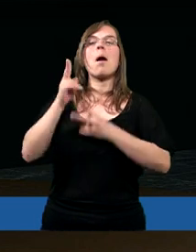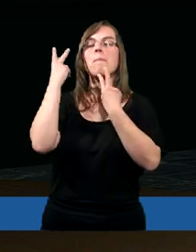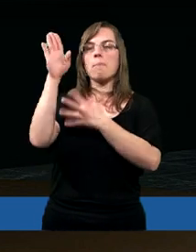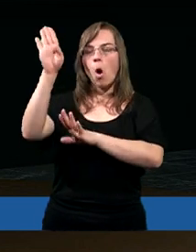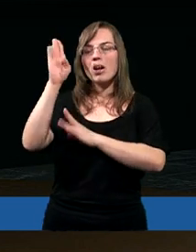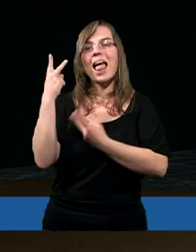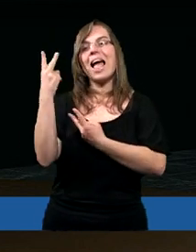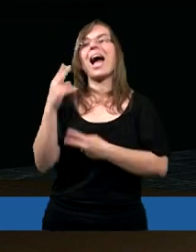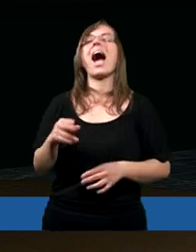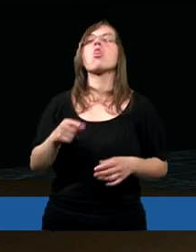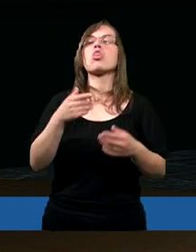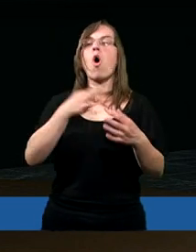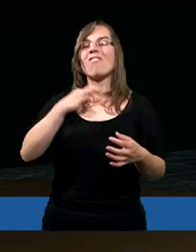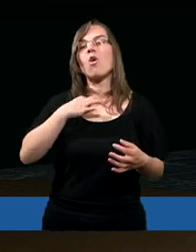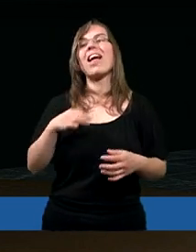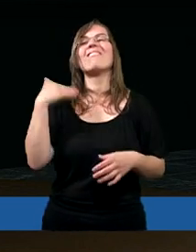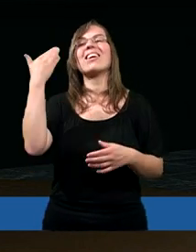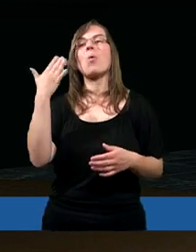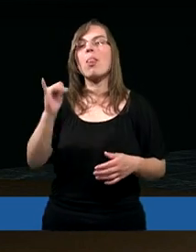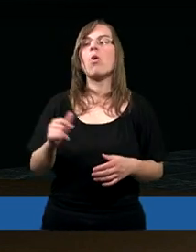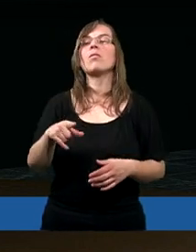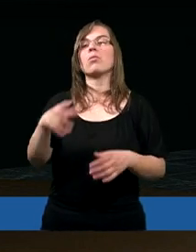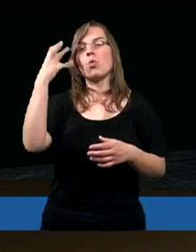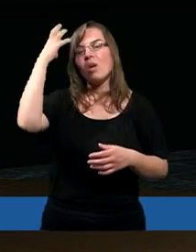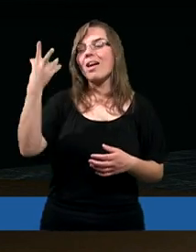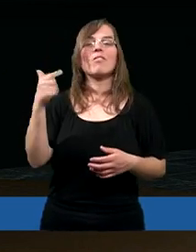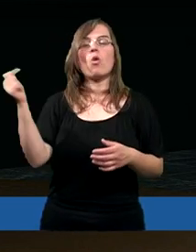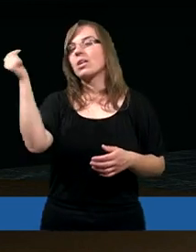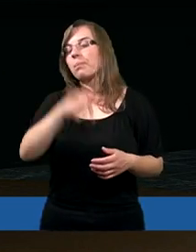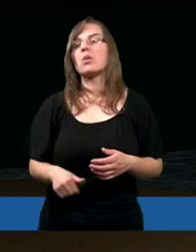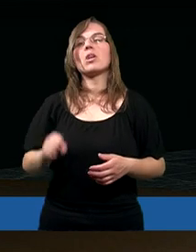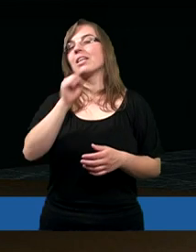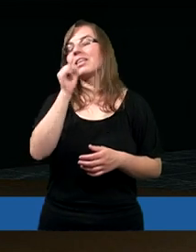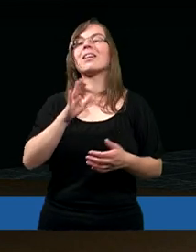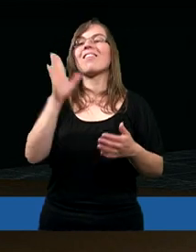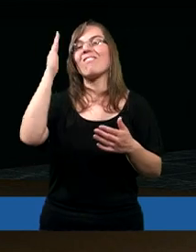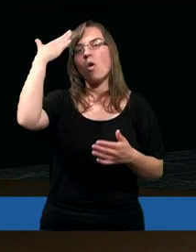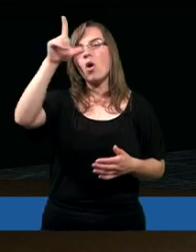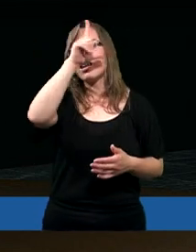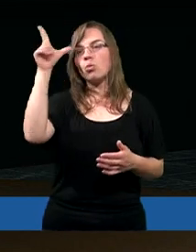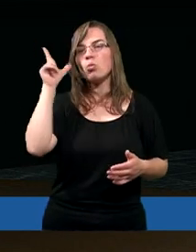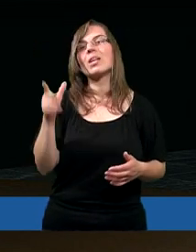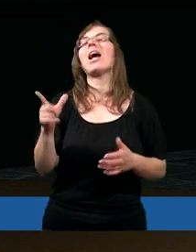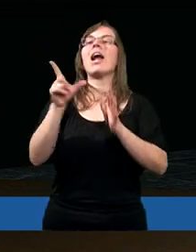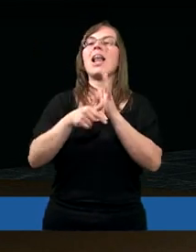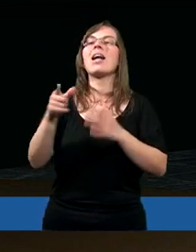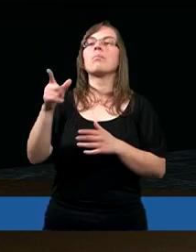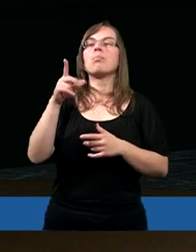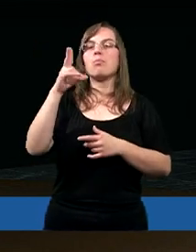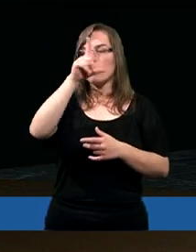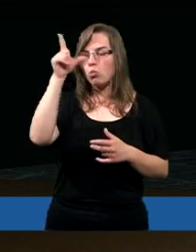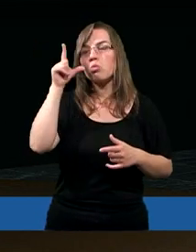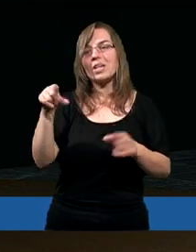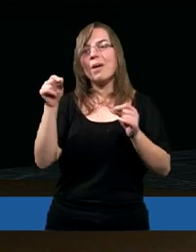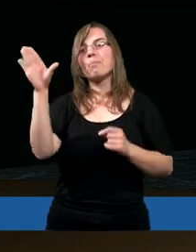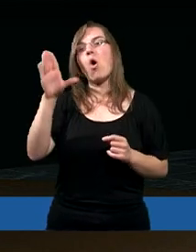podlega dowolnemu wykładowi, albowiem proroctwo nie przychodziło nigdy z woli ludzkiej, lecz wypowiadali je